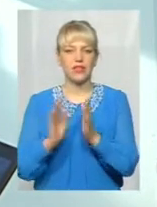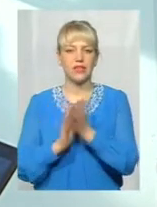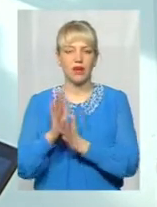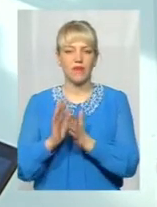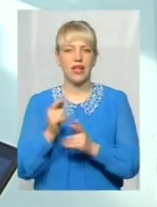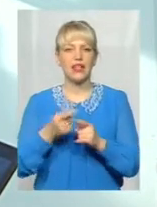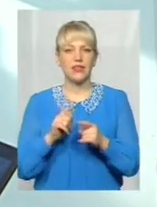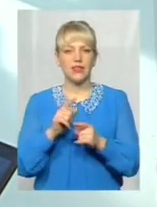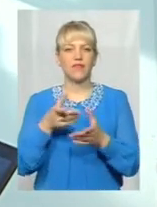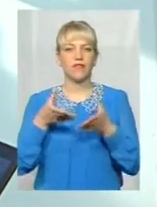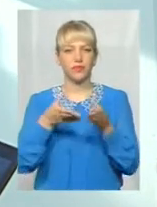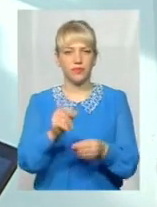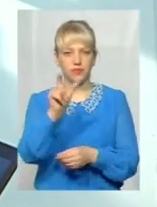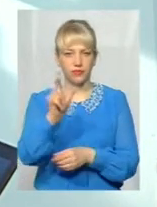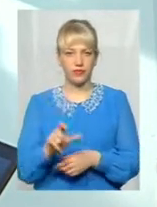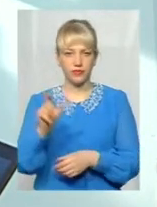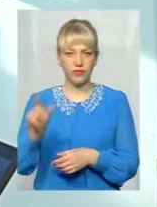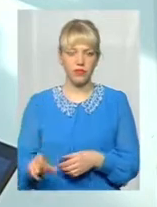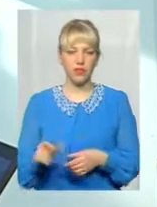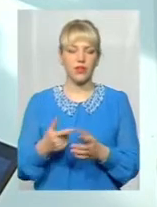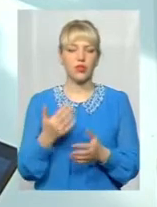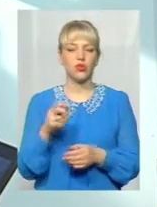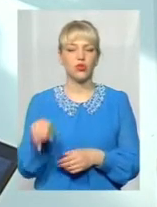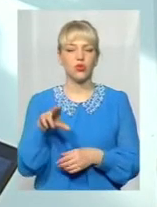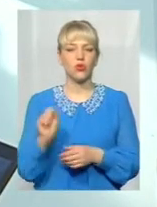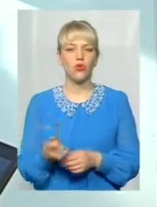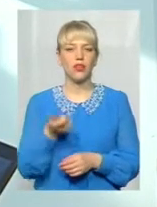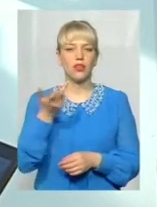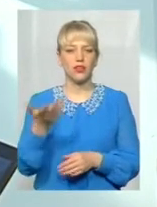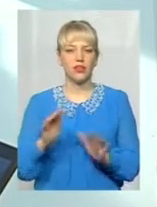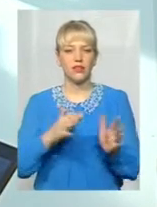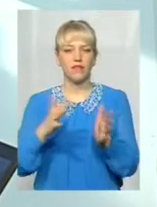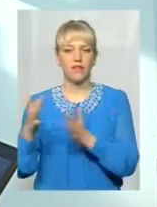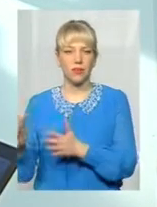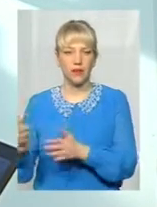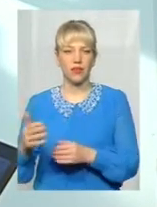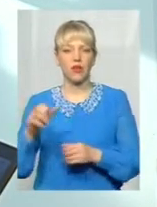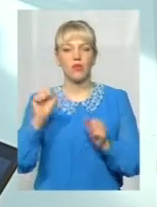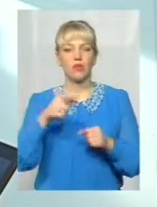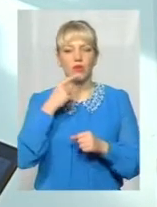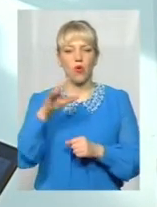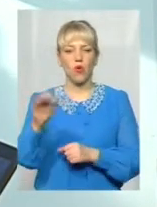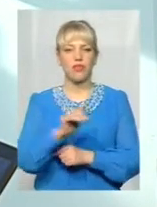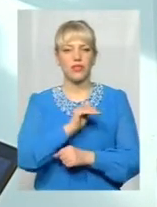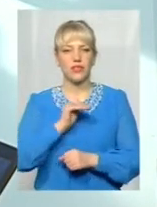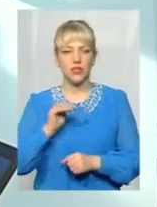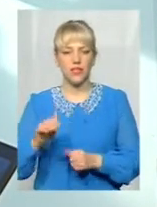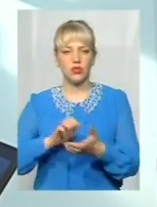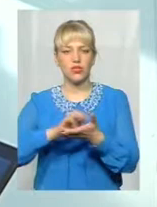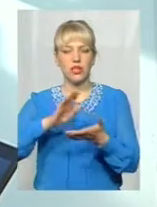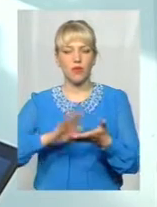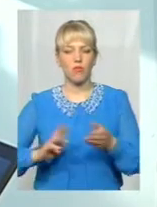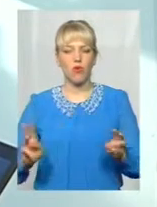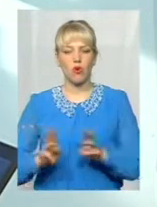щодо кількості випадків, то хочу сказати, що офіційно зареєстрованих пожеж в